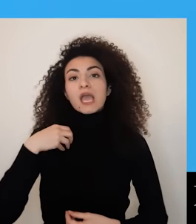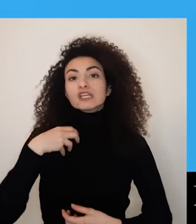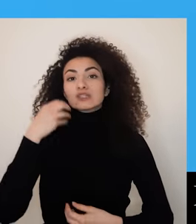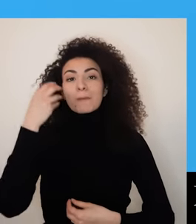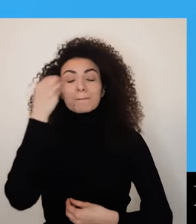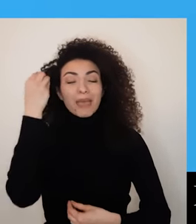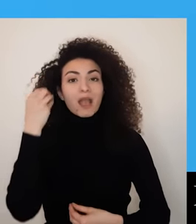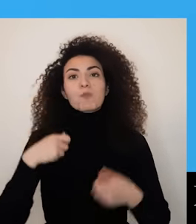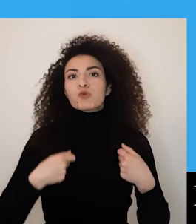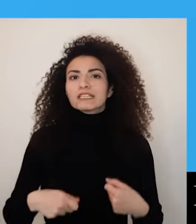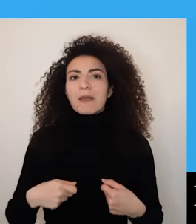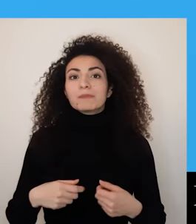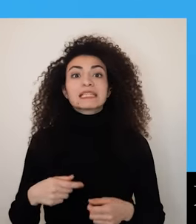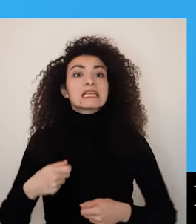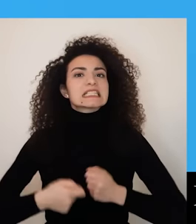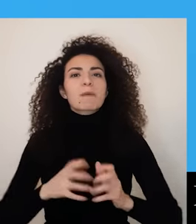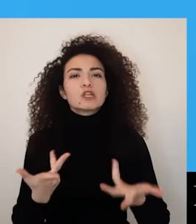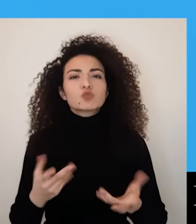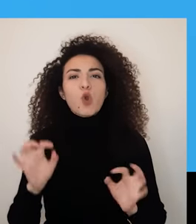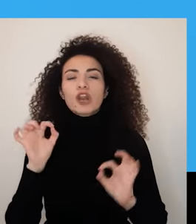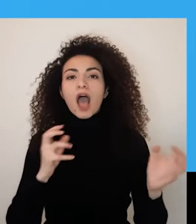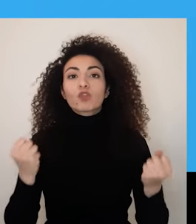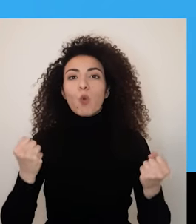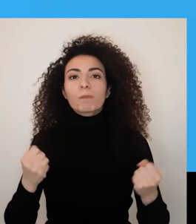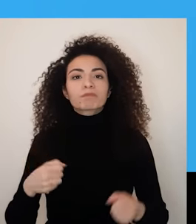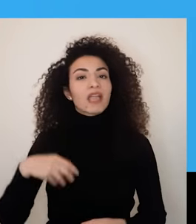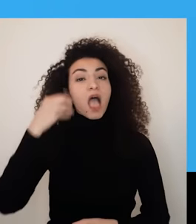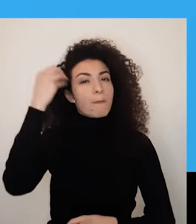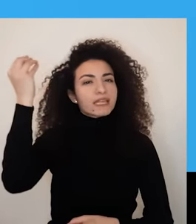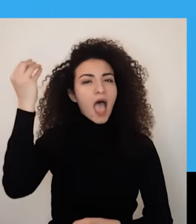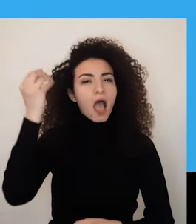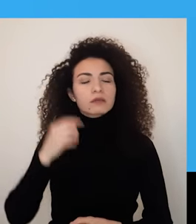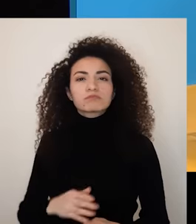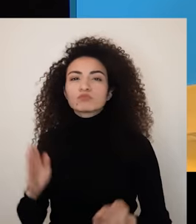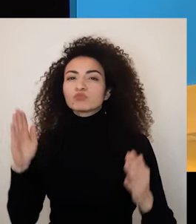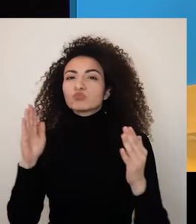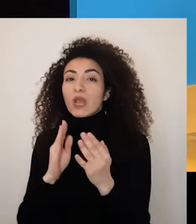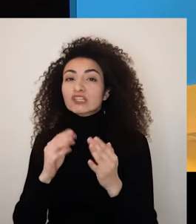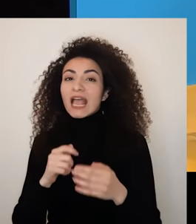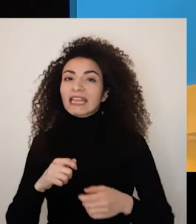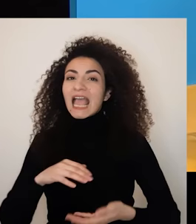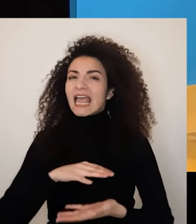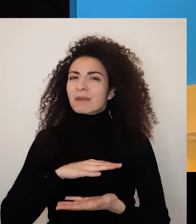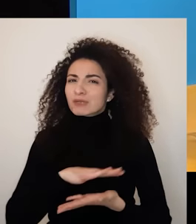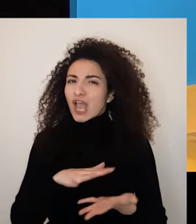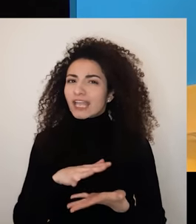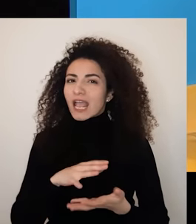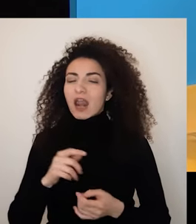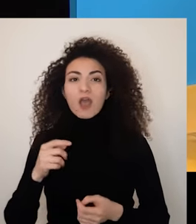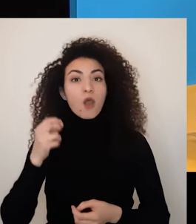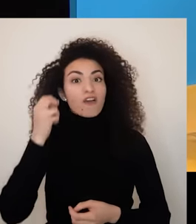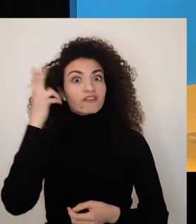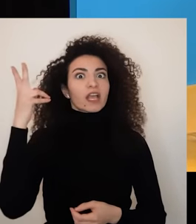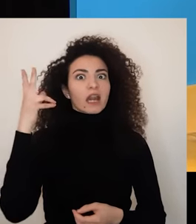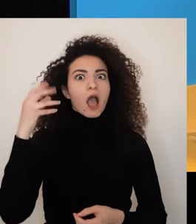الأغلب إنه تاس بالإضافة لحبها للجمال استخدمت نقاط القوة التالية مثل الإبداع لمعالجة